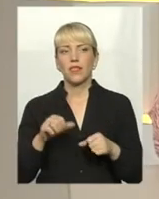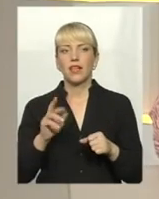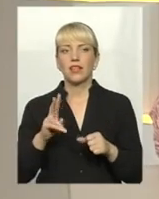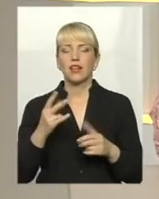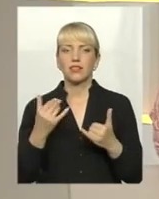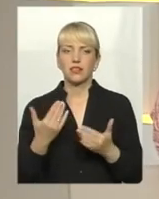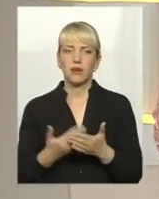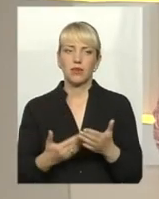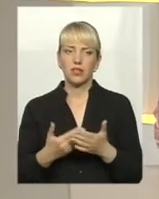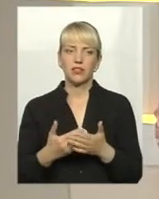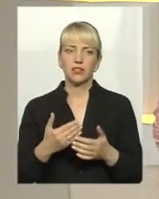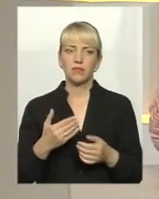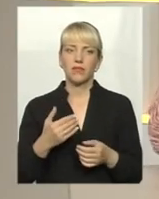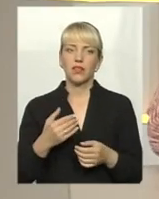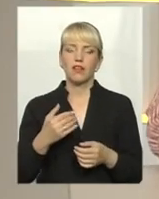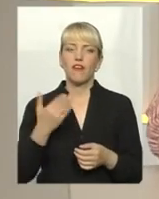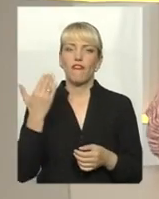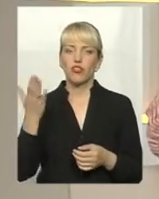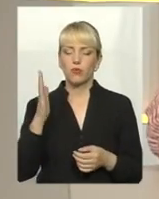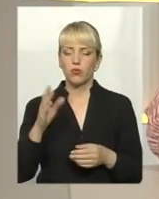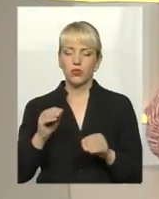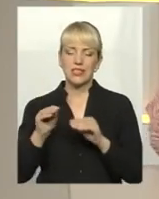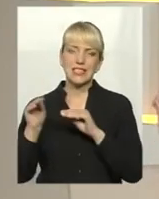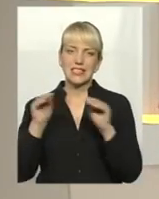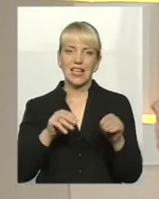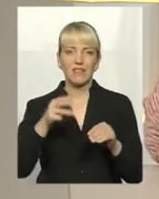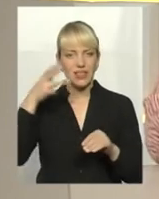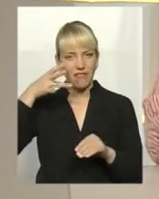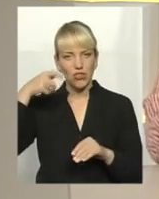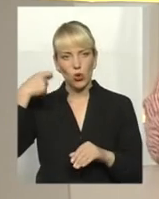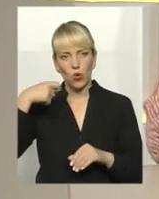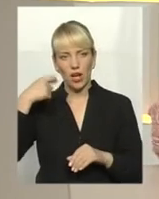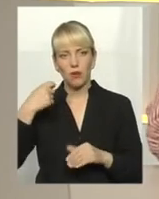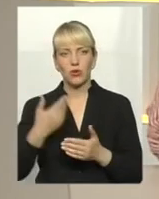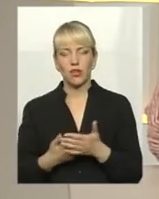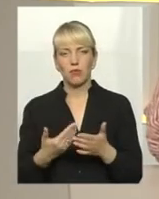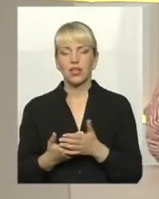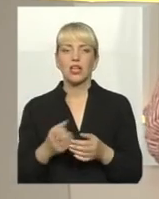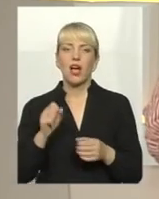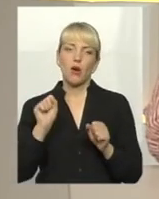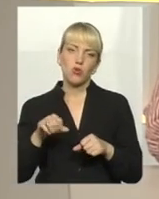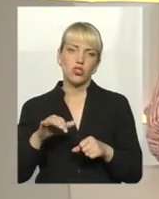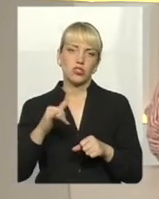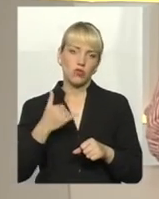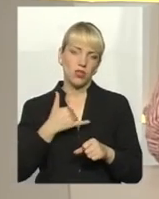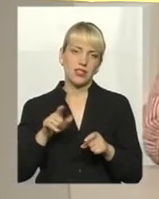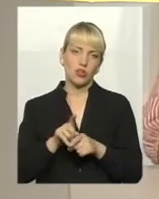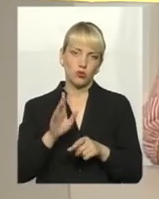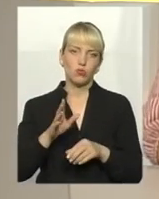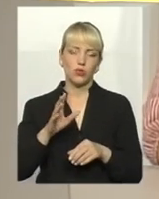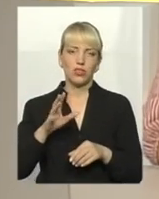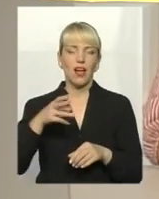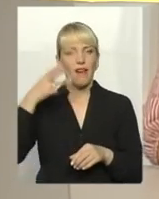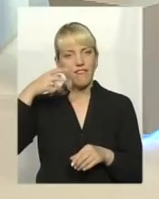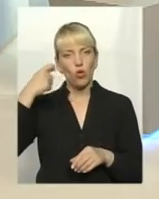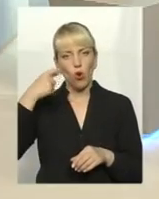зазначив Олег Васильович, що вони будуть ставити відеокамери? І це ви казали. Ось, можливо, в нас також будуть якісь... Ви